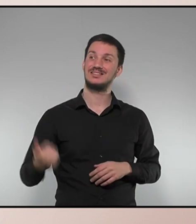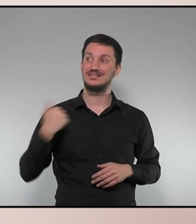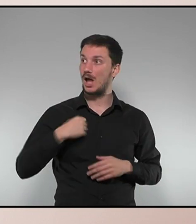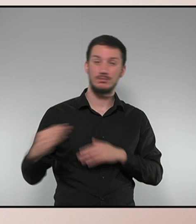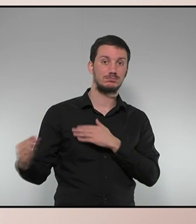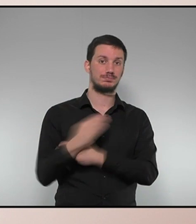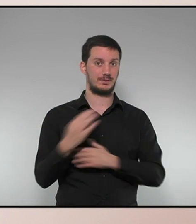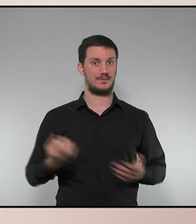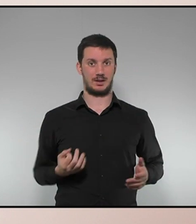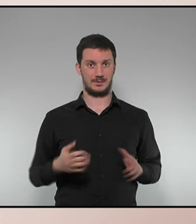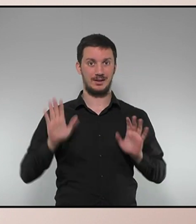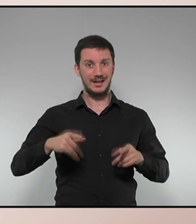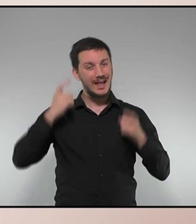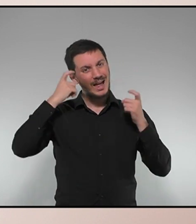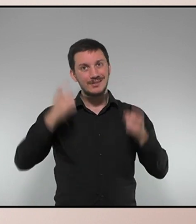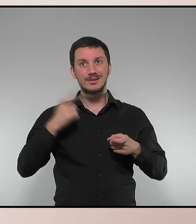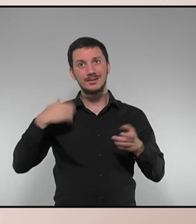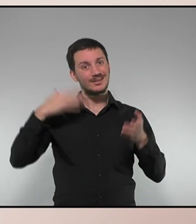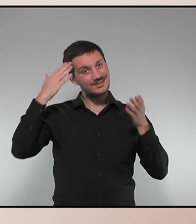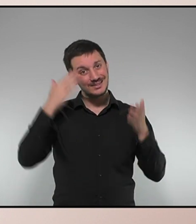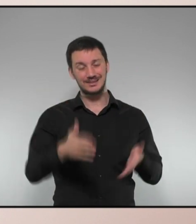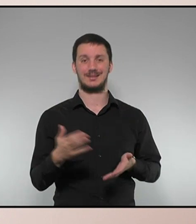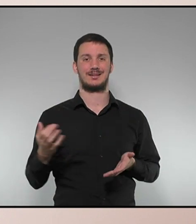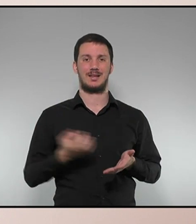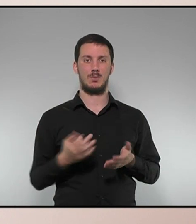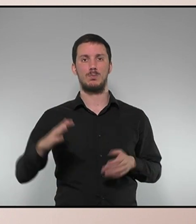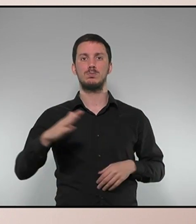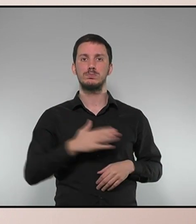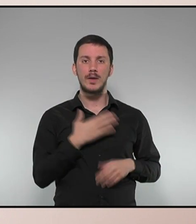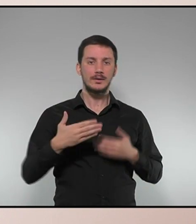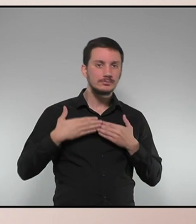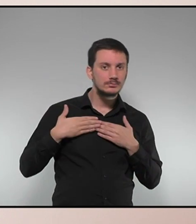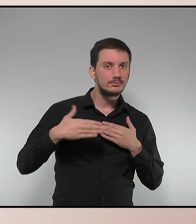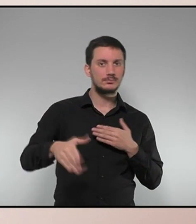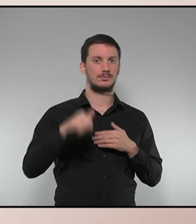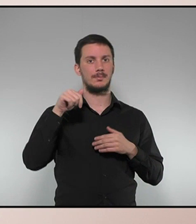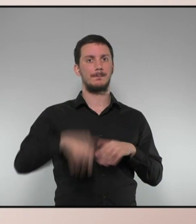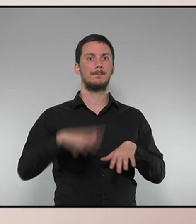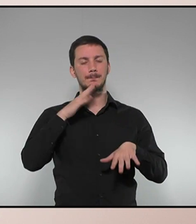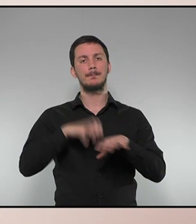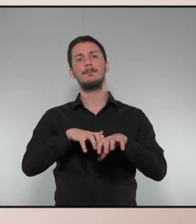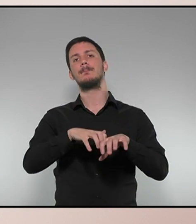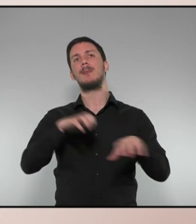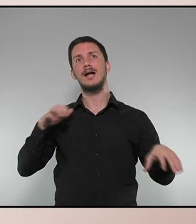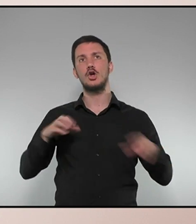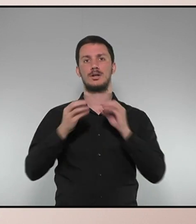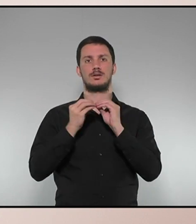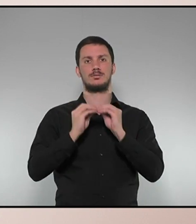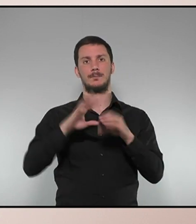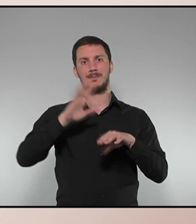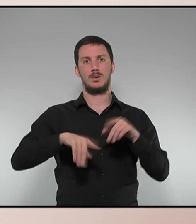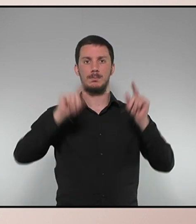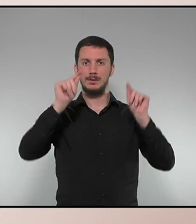i, per tant, els esforços aniran dedicats especialment a poder tenir aquesta majoria per poder provar els